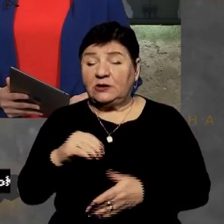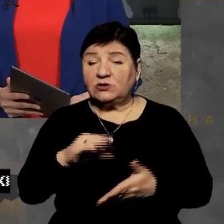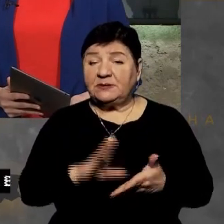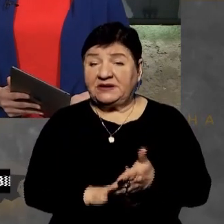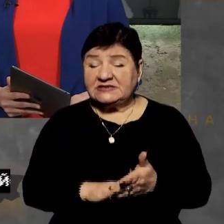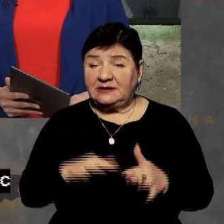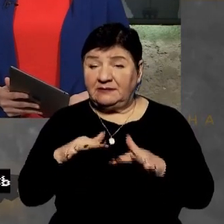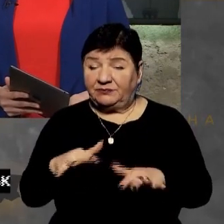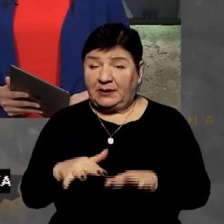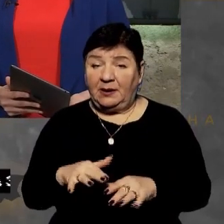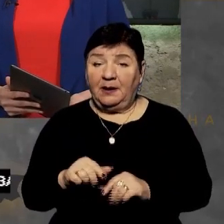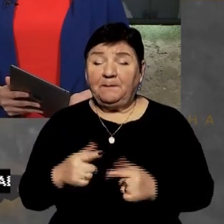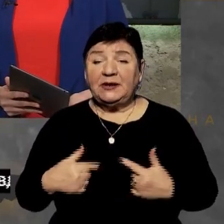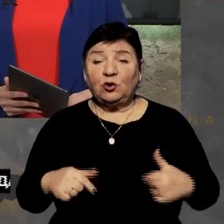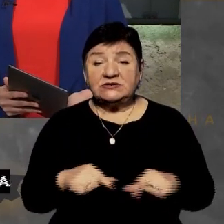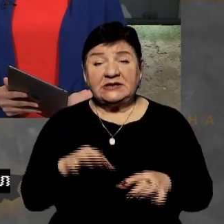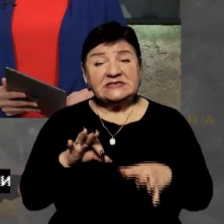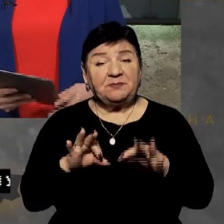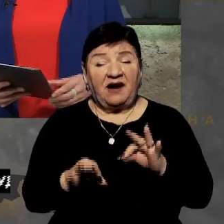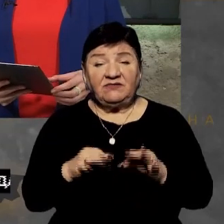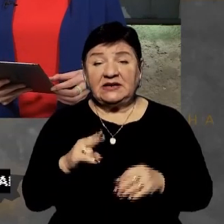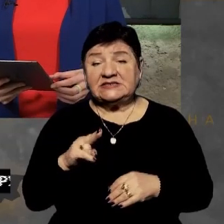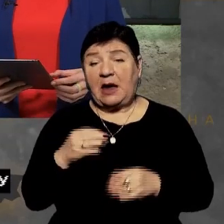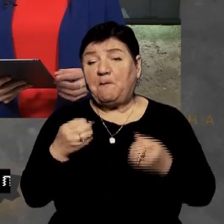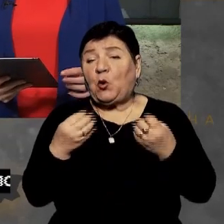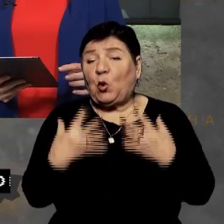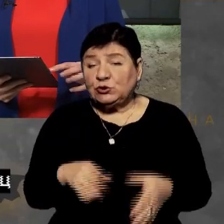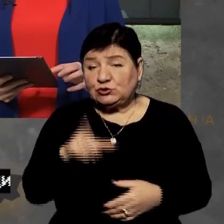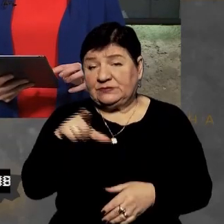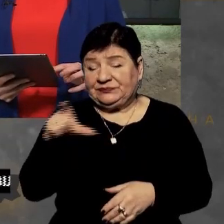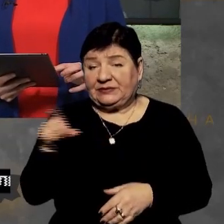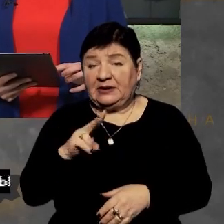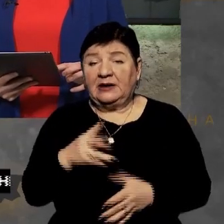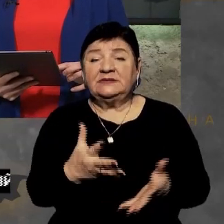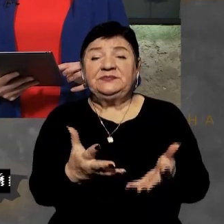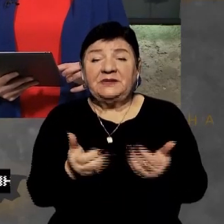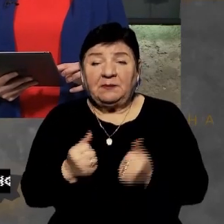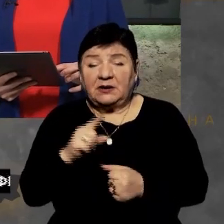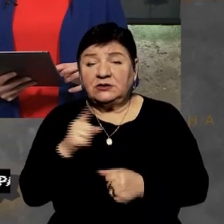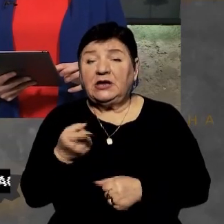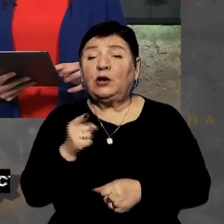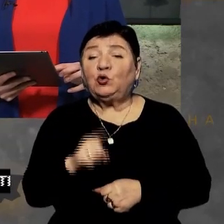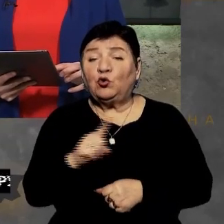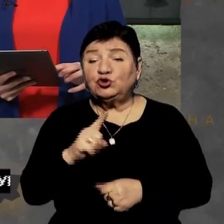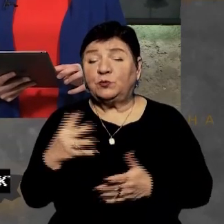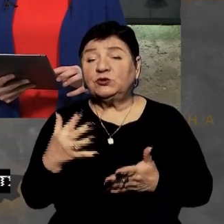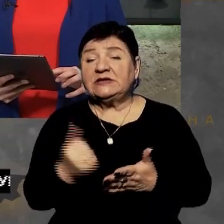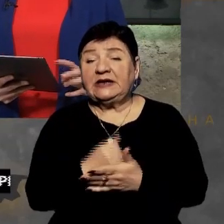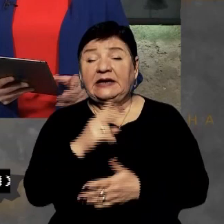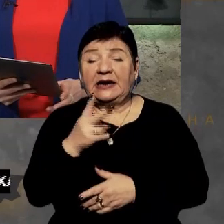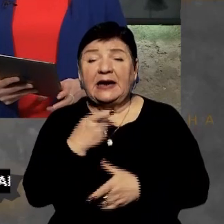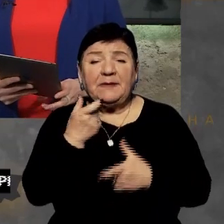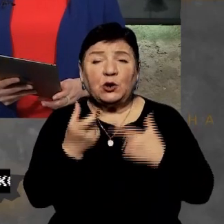-штурмовий підрозділ. Але насправді це просто піхота, вже набрана як угоня для того, щоб досягти якихось